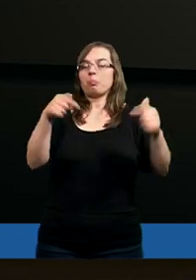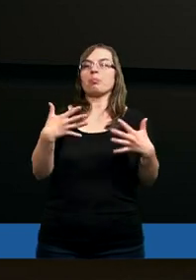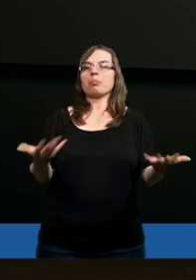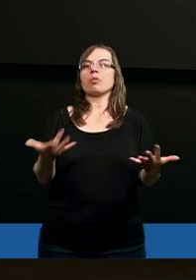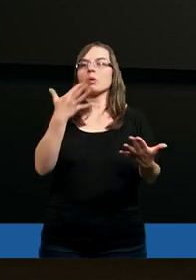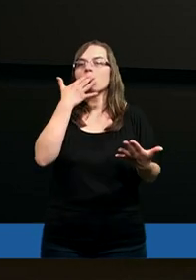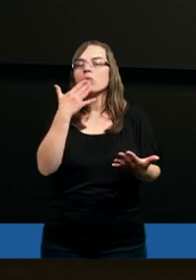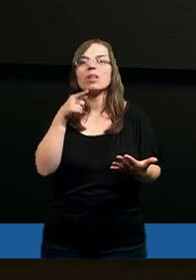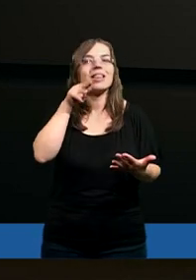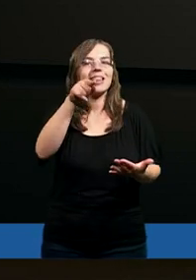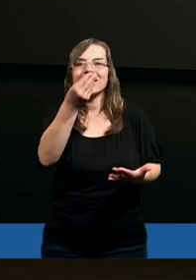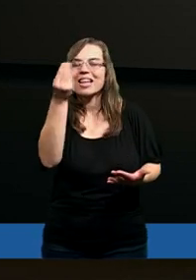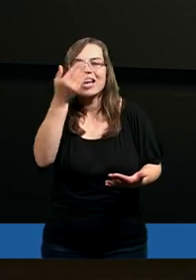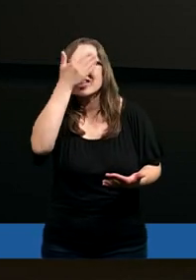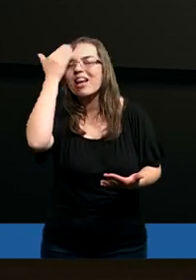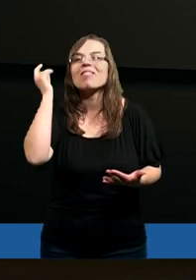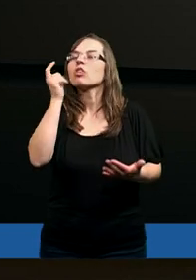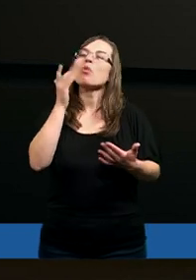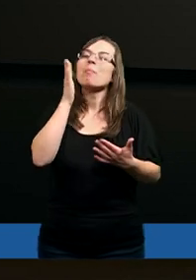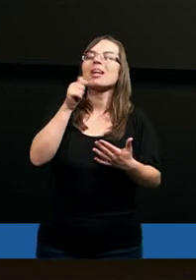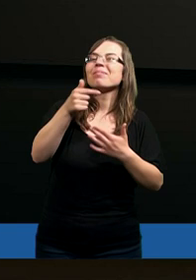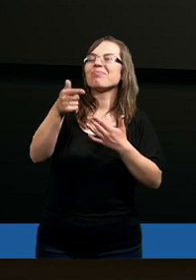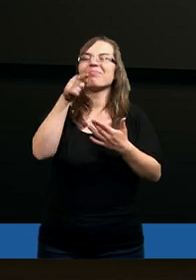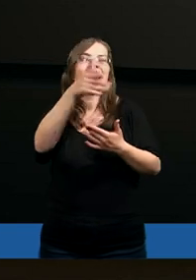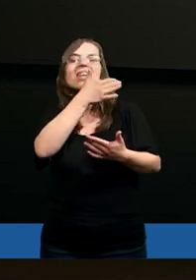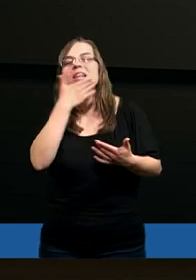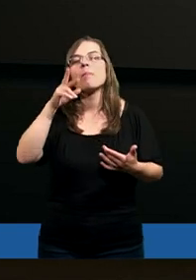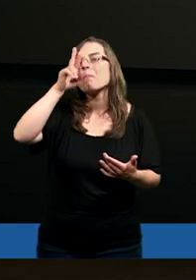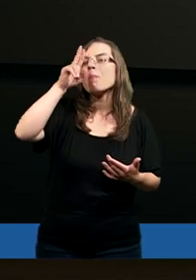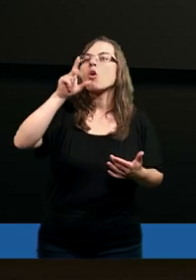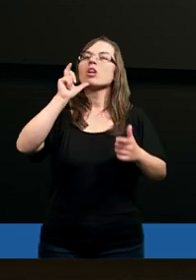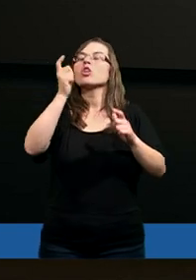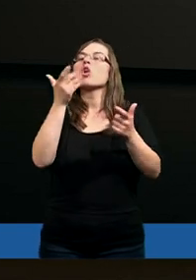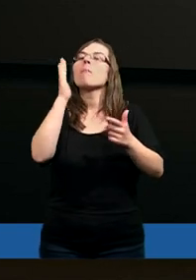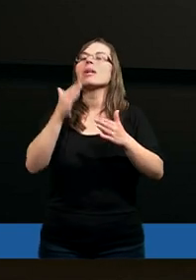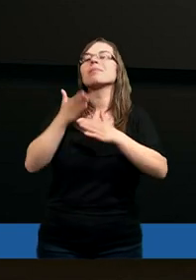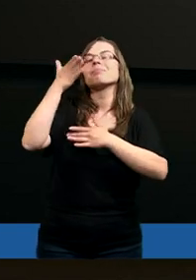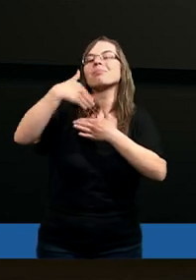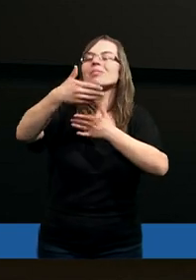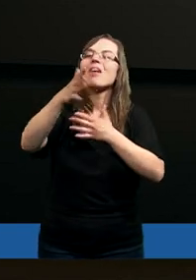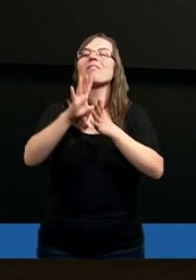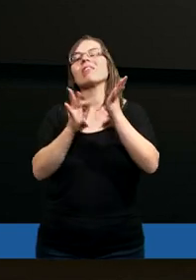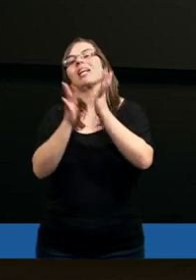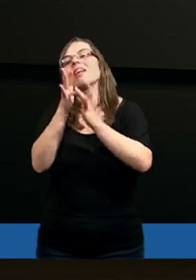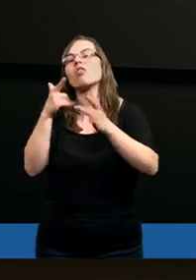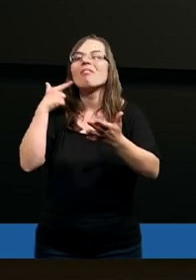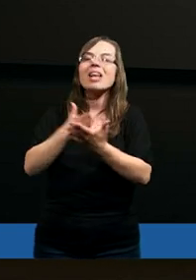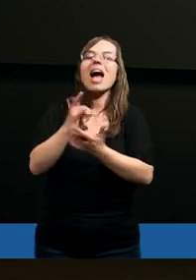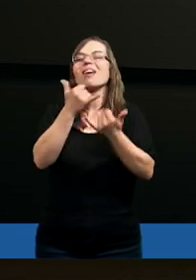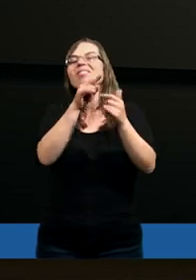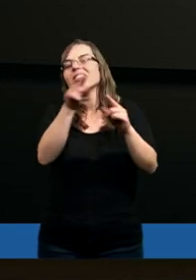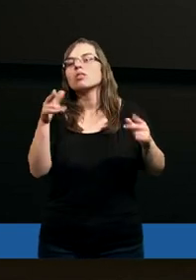mówią, ty jeszcze nie wiesz, czym jest Ewangelia. Ty nie masz pojęcia, czym jest usprawiedliwienie z wiary w Jezusa Chrystusa.